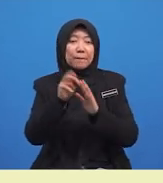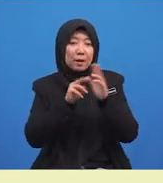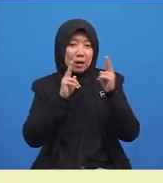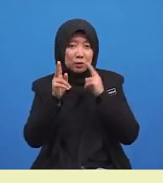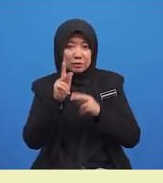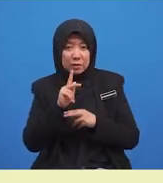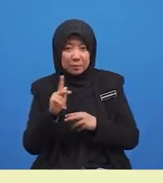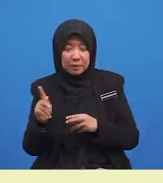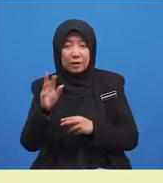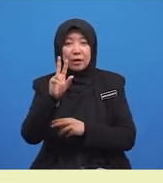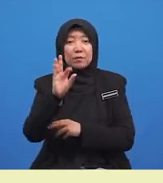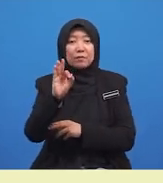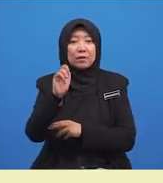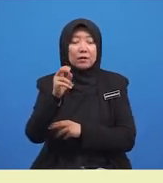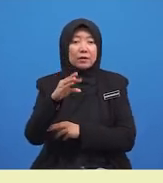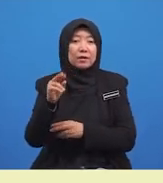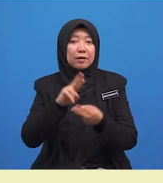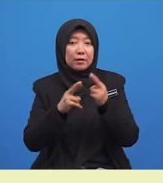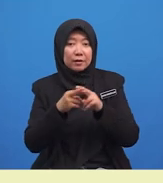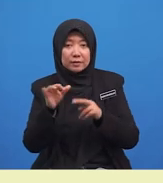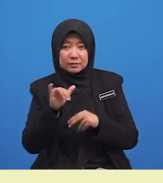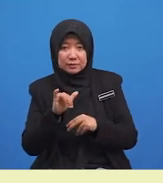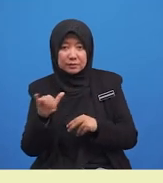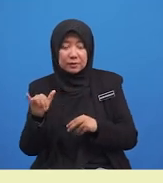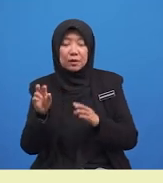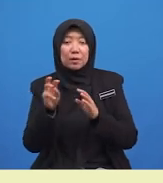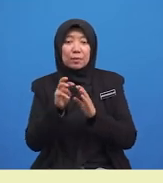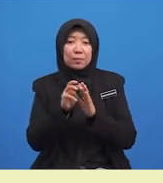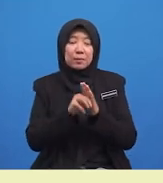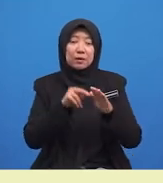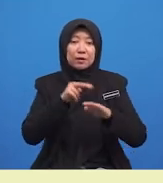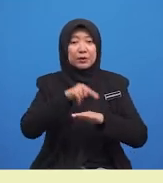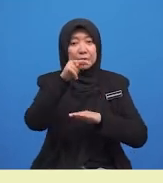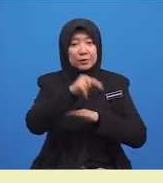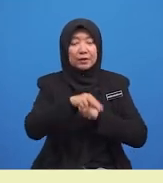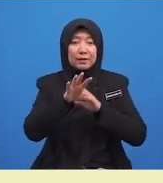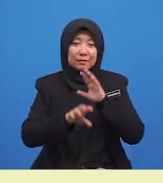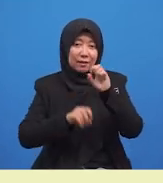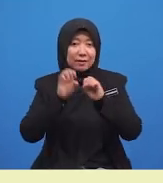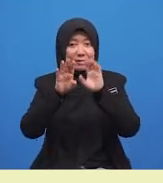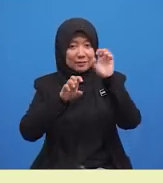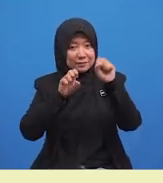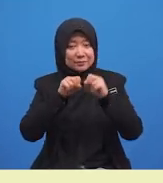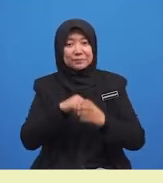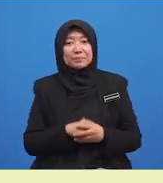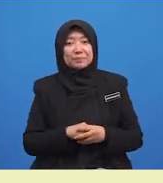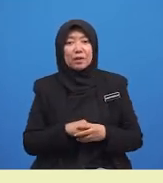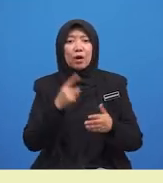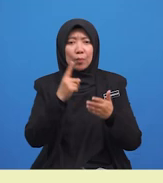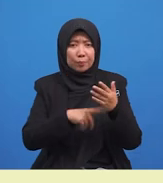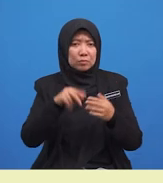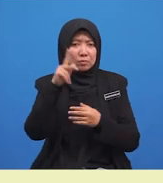Farhana dan rakan-rakannya meneruni tangga. Apakah ayat